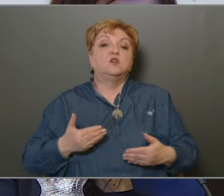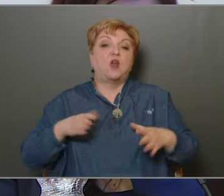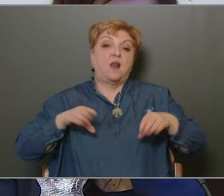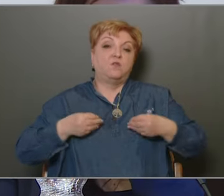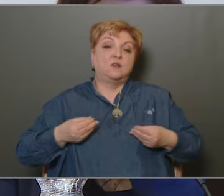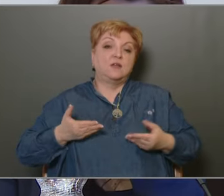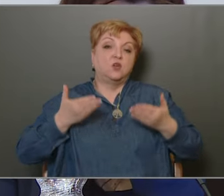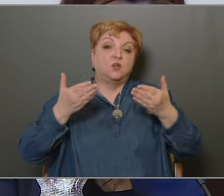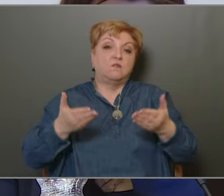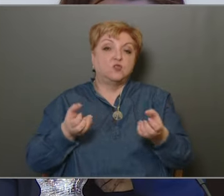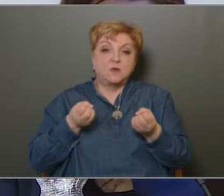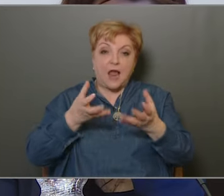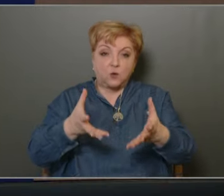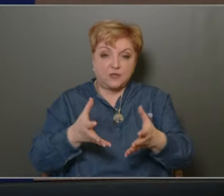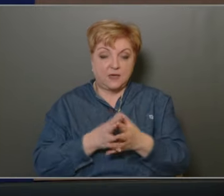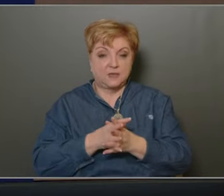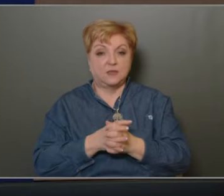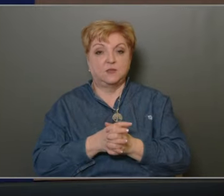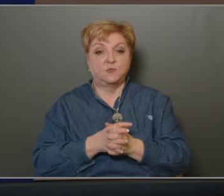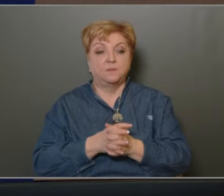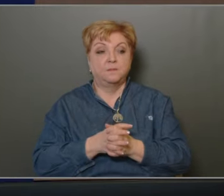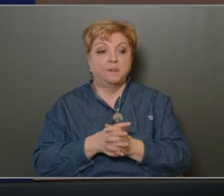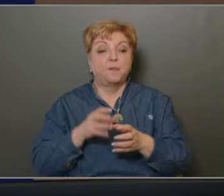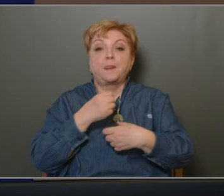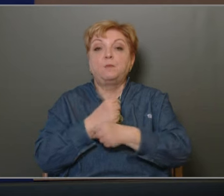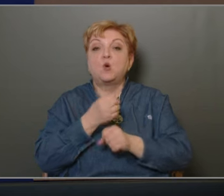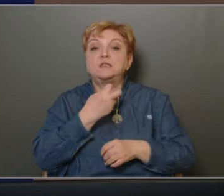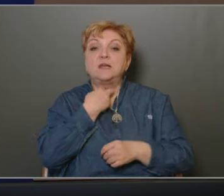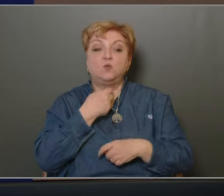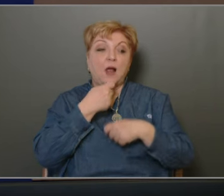előterjesztést. Köszönöm szépen. Borszéki Gyulának adom meg a szót.